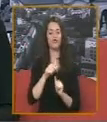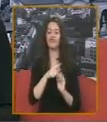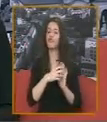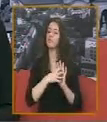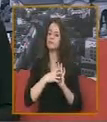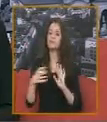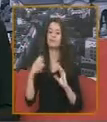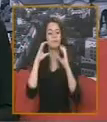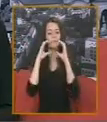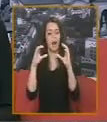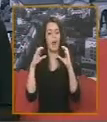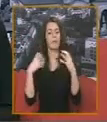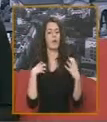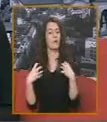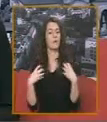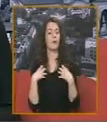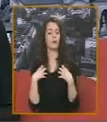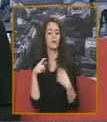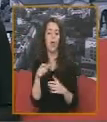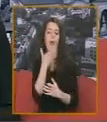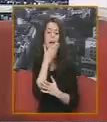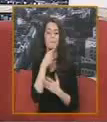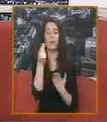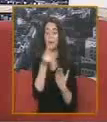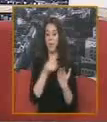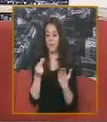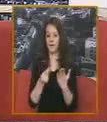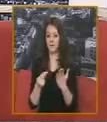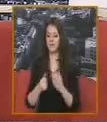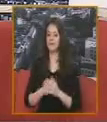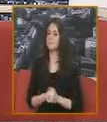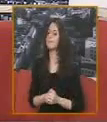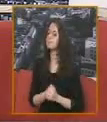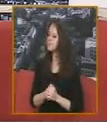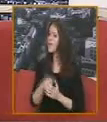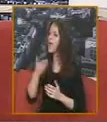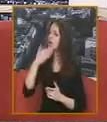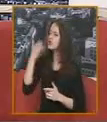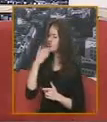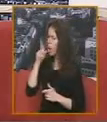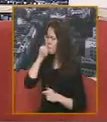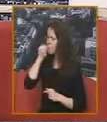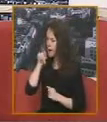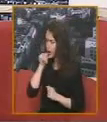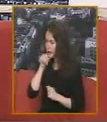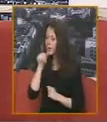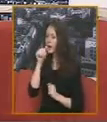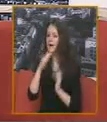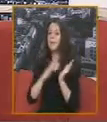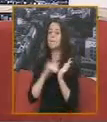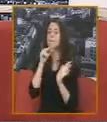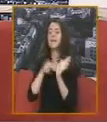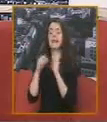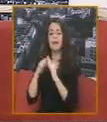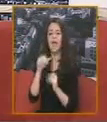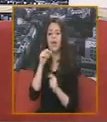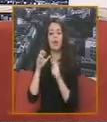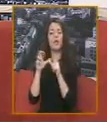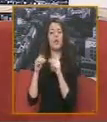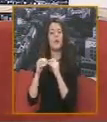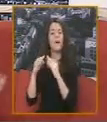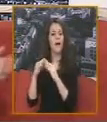U pozorištu u lepoti umetnosti Čorba Kanarinca prva Majstralni Mina I Ljuba Bandović